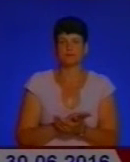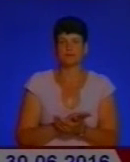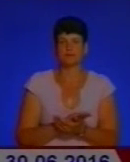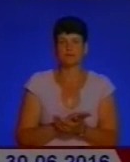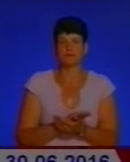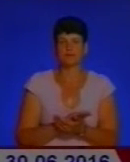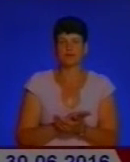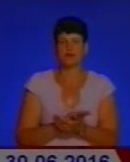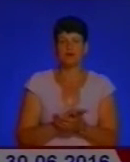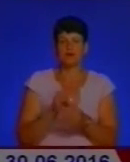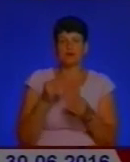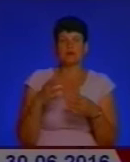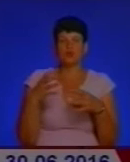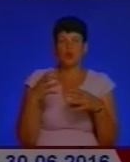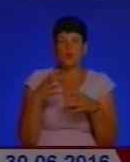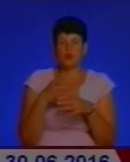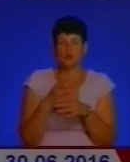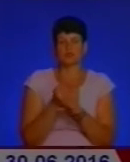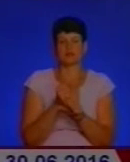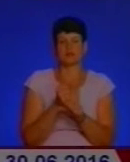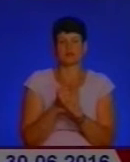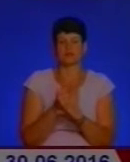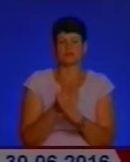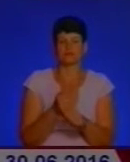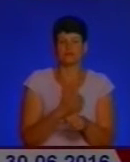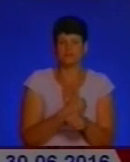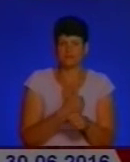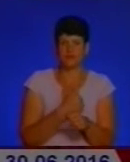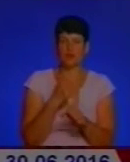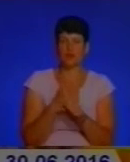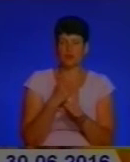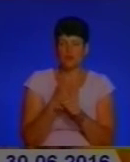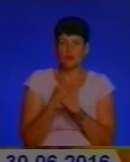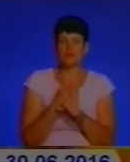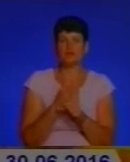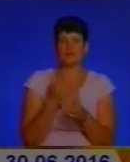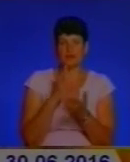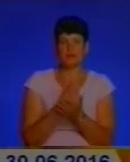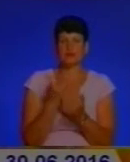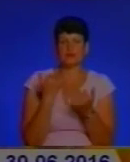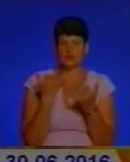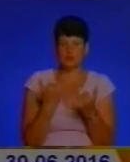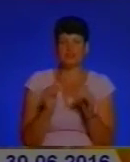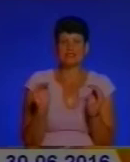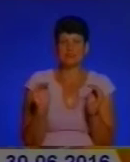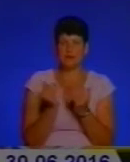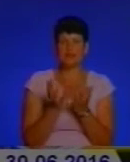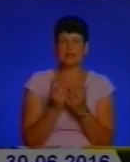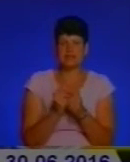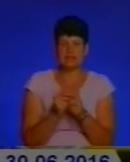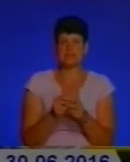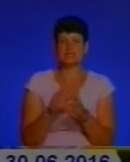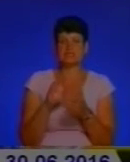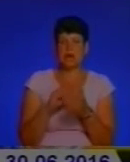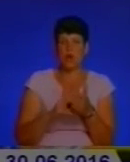Тенденція до скорочення попиту на робочу силу в області спостерігається і сьогодні. Зменшується кількість застрахованих осіб, за